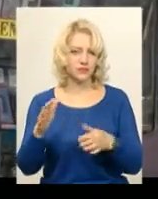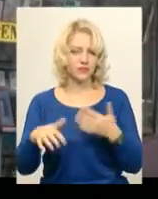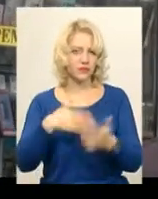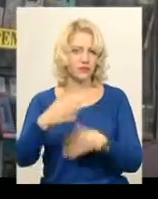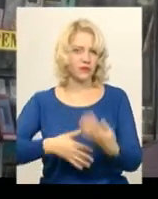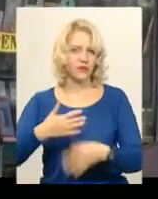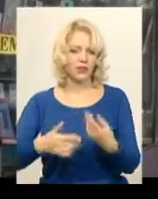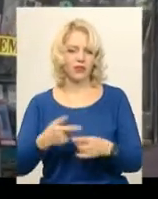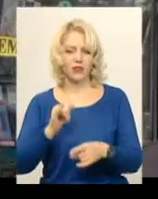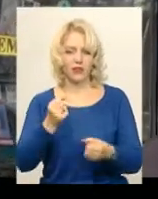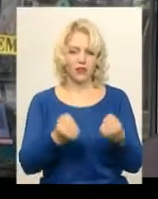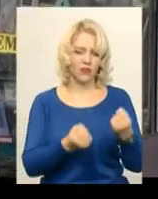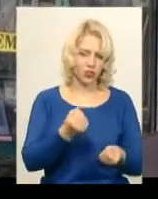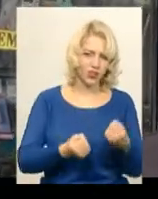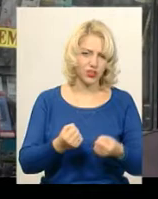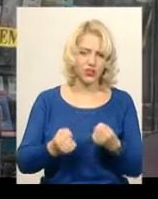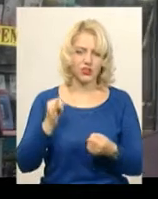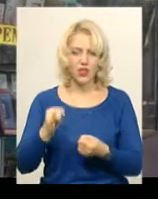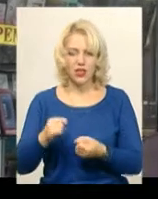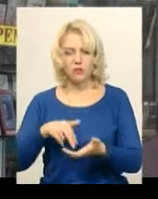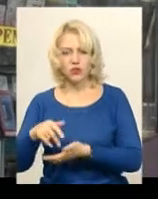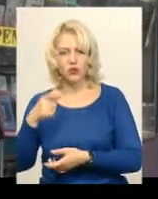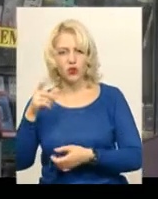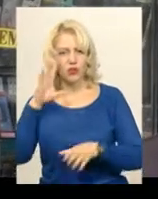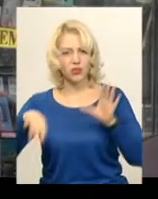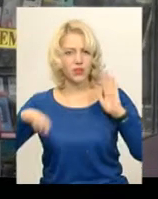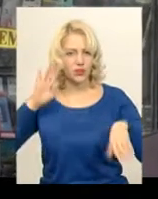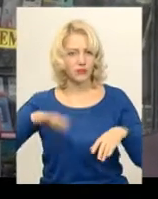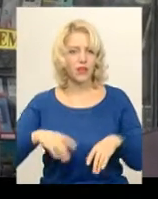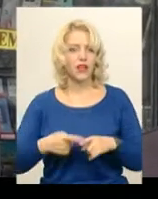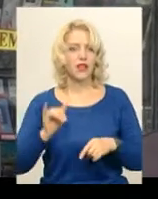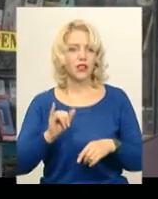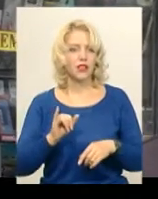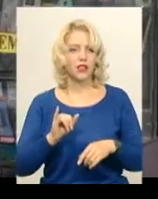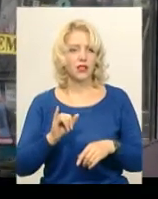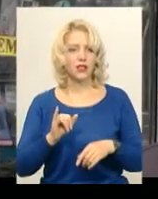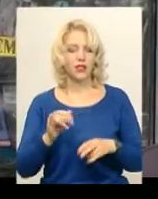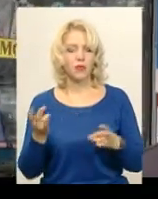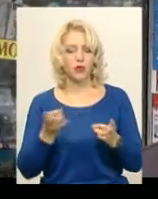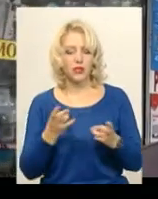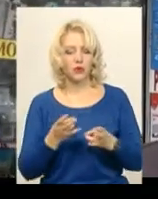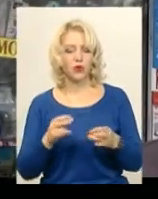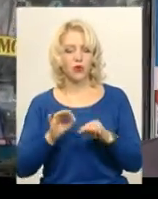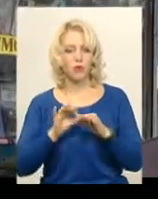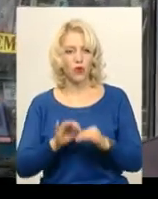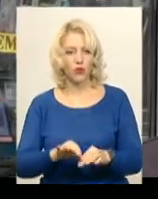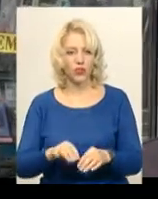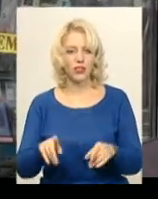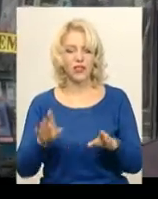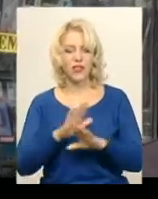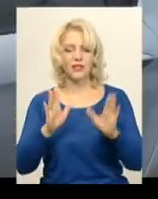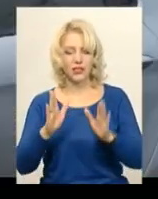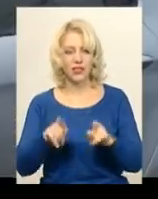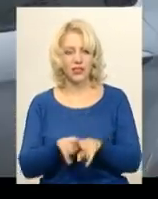водіїв, і пішоходів. І необхідно не тільки проводити ці рік, а й притягувати до